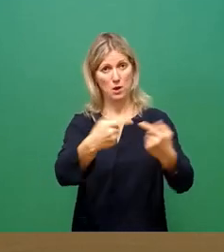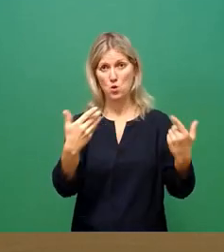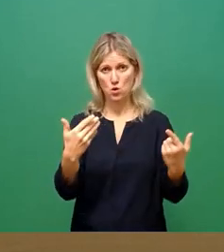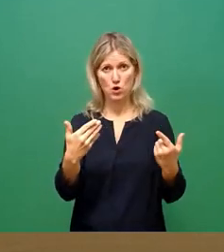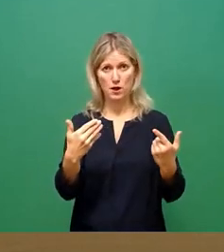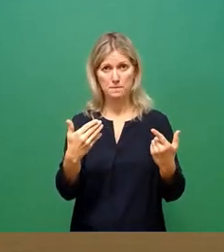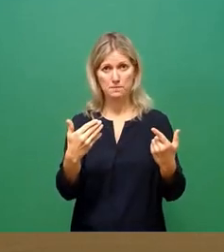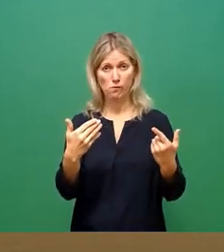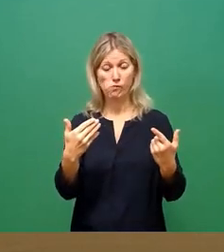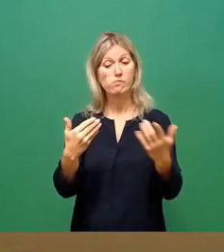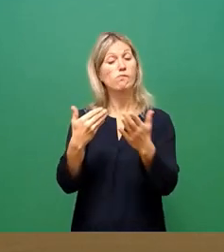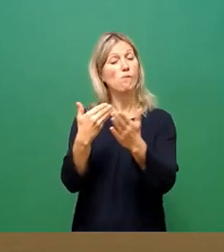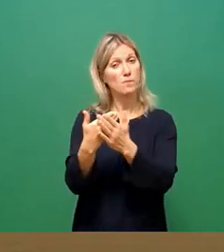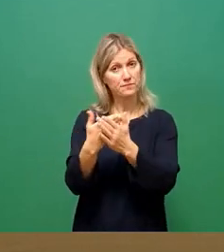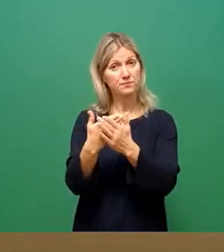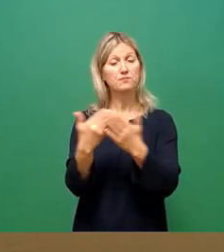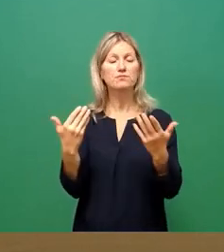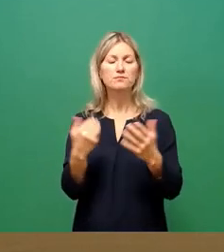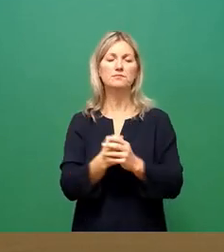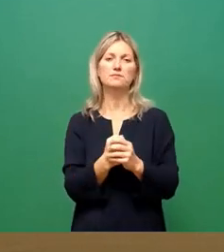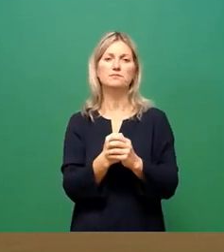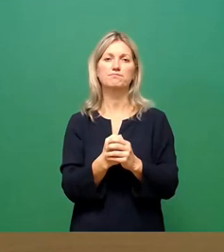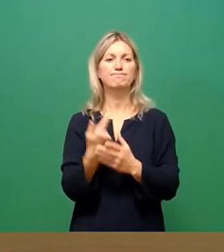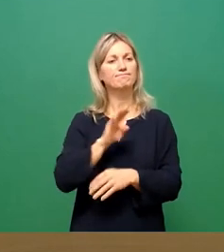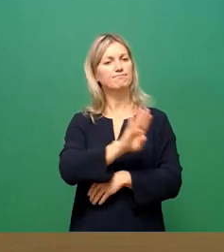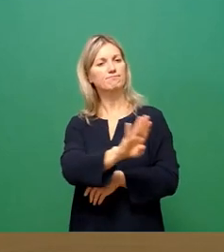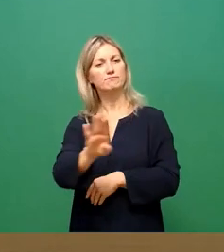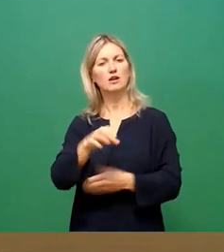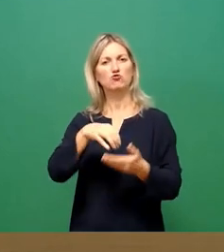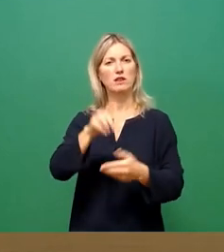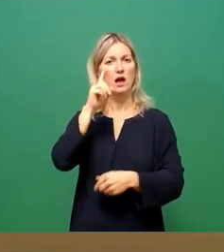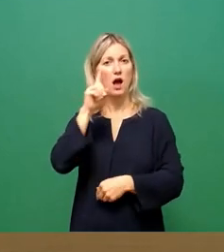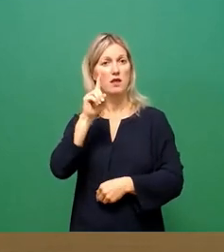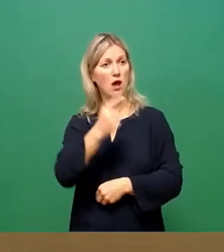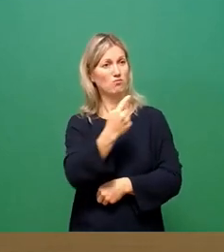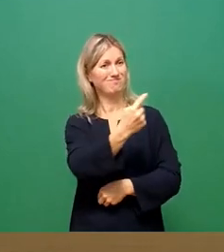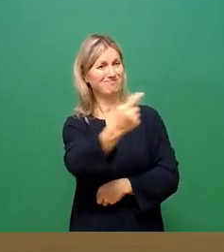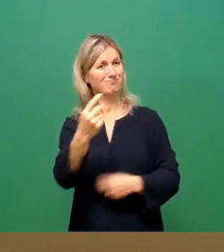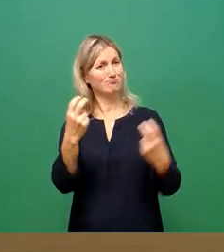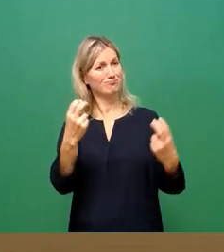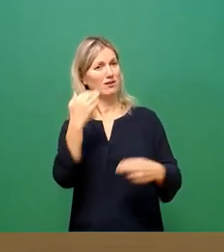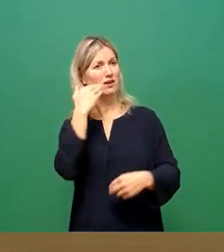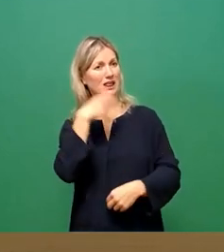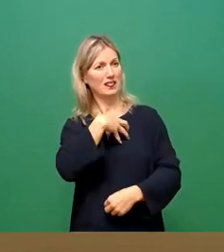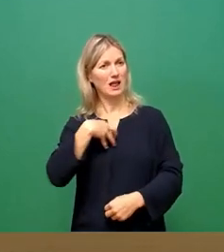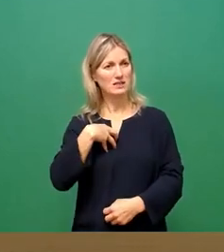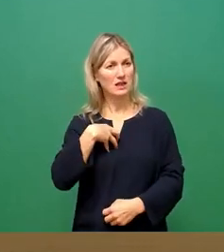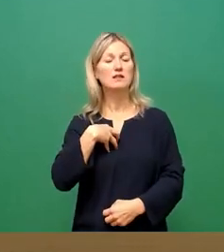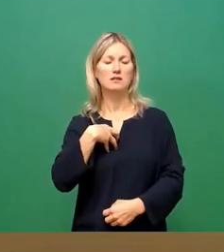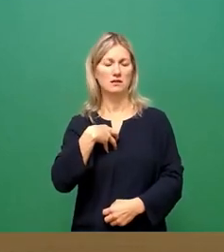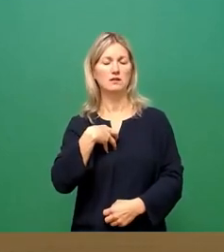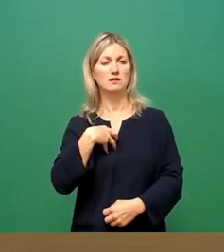Grund will ich an dieser Stelle Sie als Stadtrat, aber auch die Dresdnerinnen und Dresden über wichtige Punkte in unserem